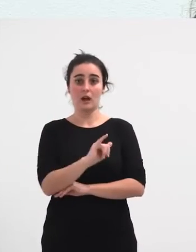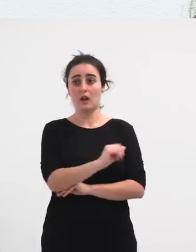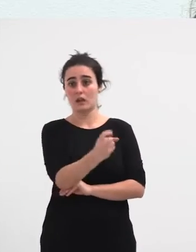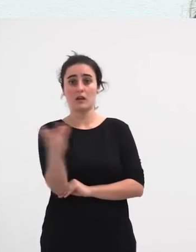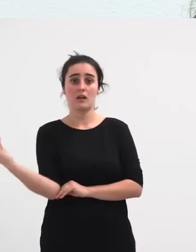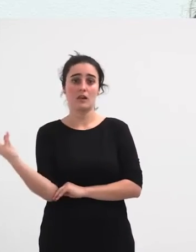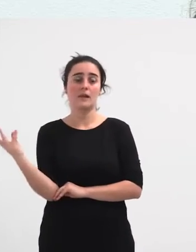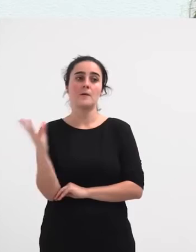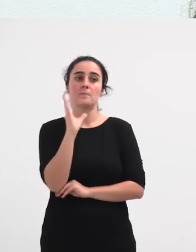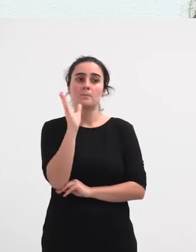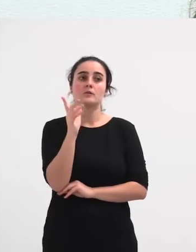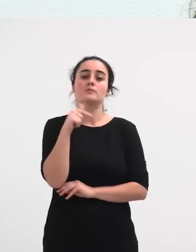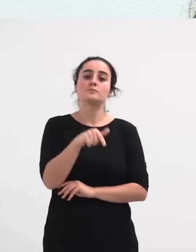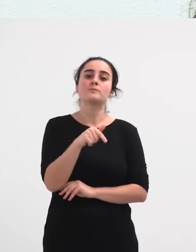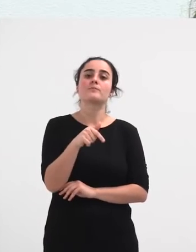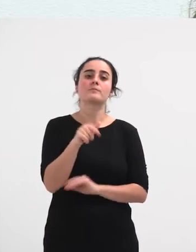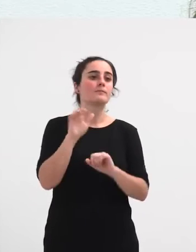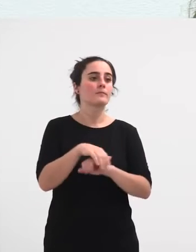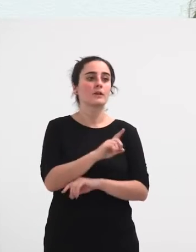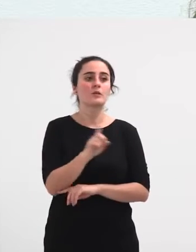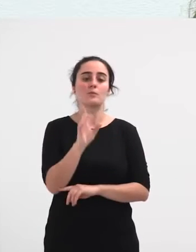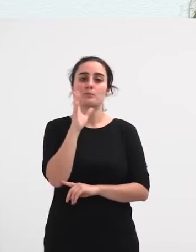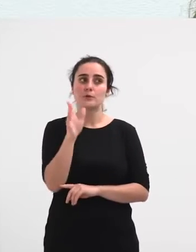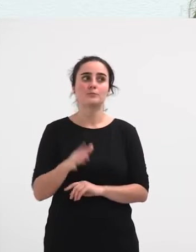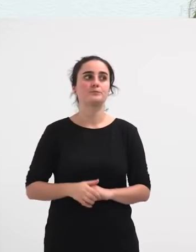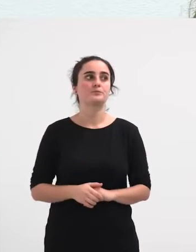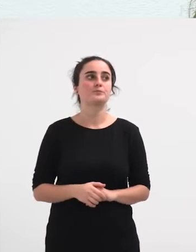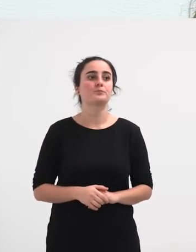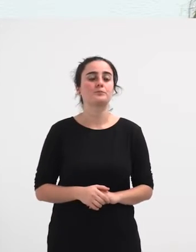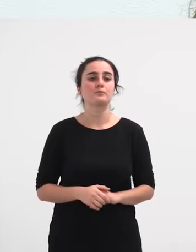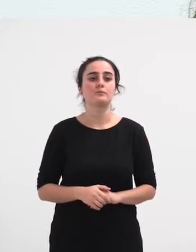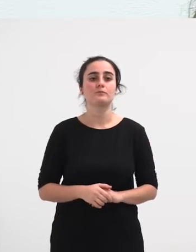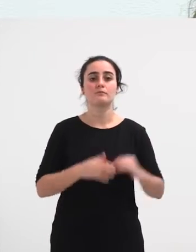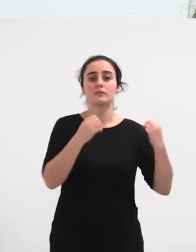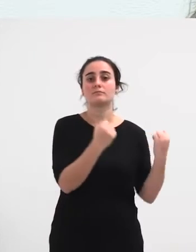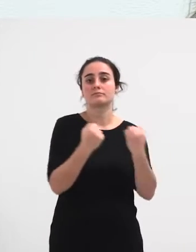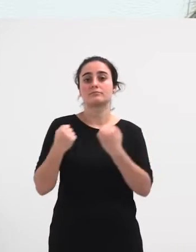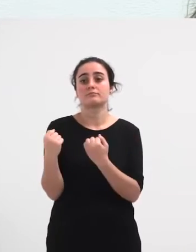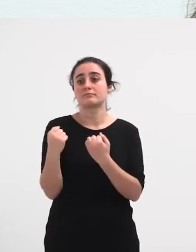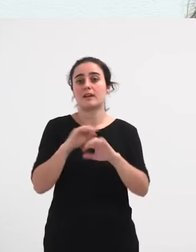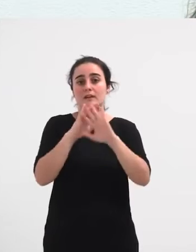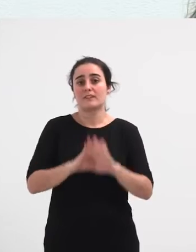Kasu honetan ez da betetzen, instituzioke eurek ez dutelako eskatzen betetzeko.